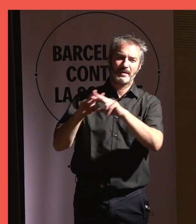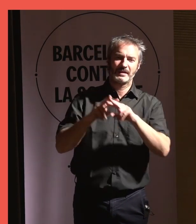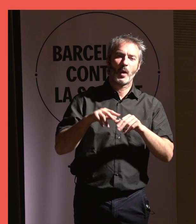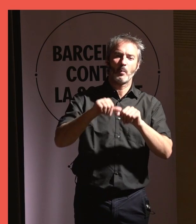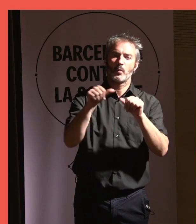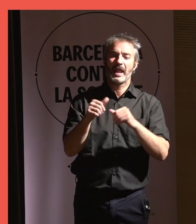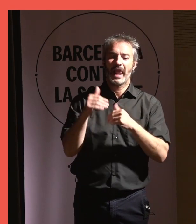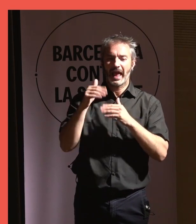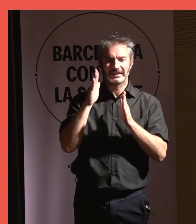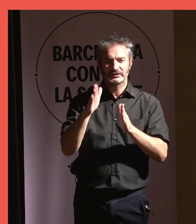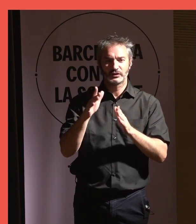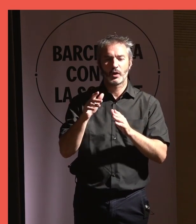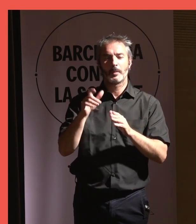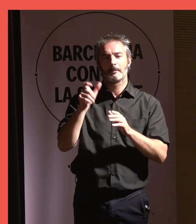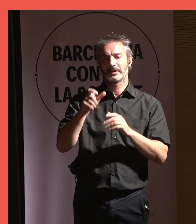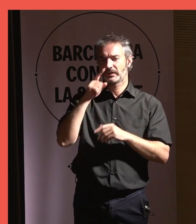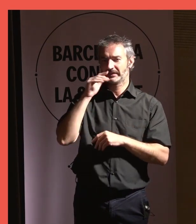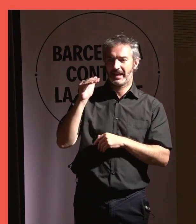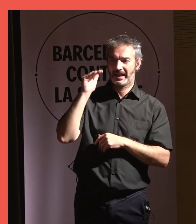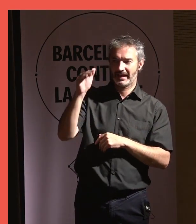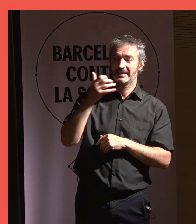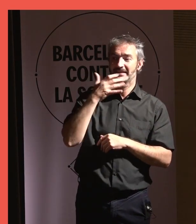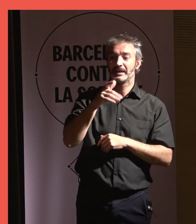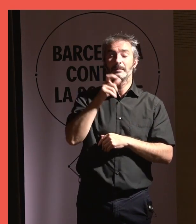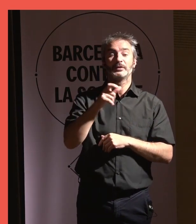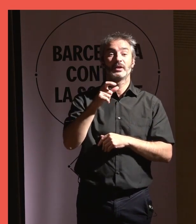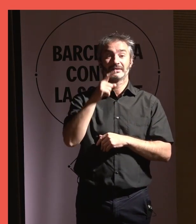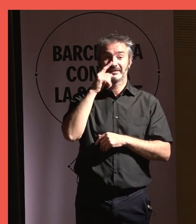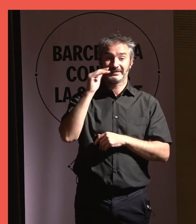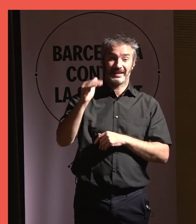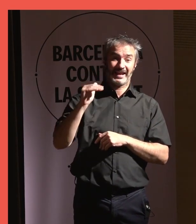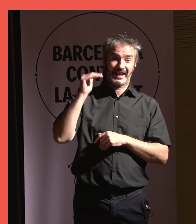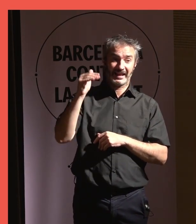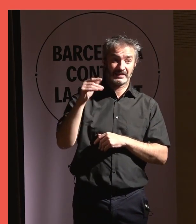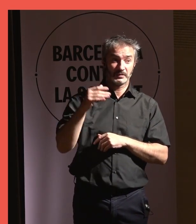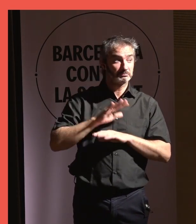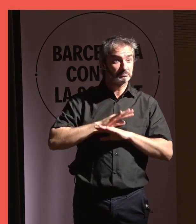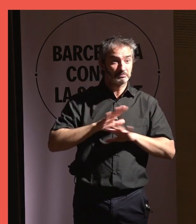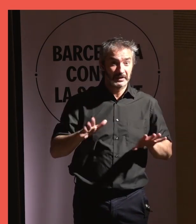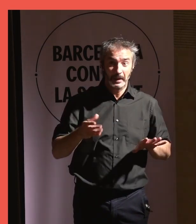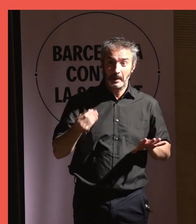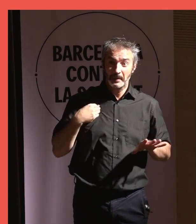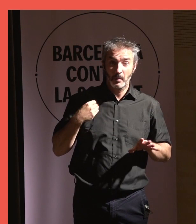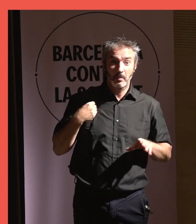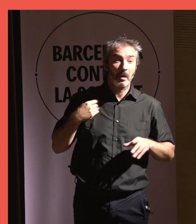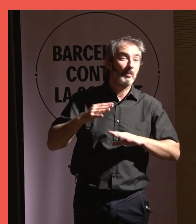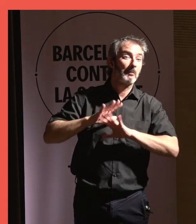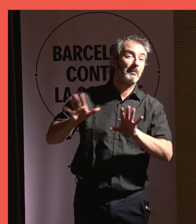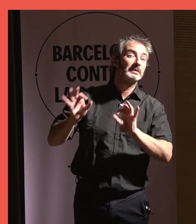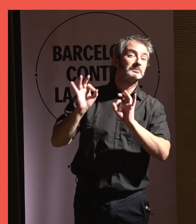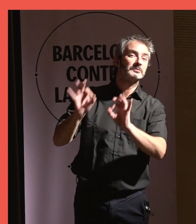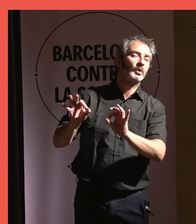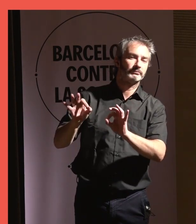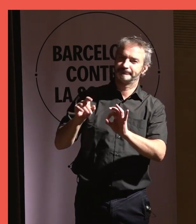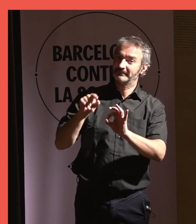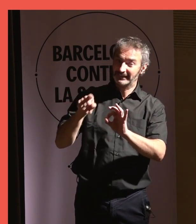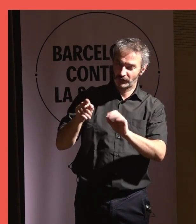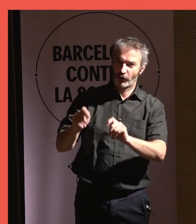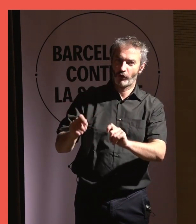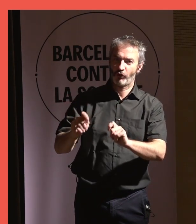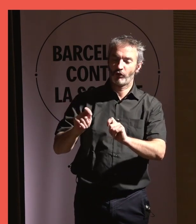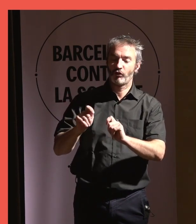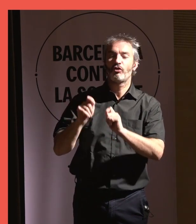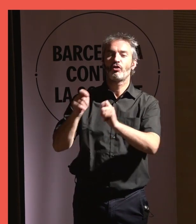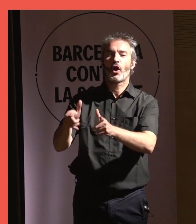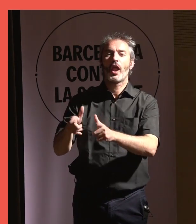'atenció a les persones grans. Si pensem que les persones grans només necessiten sobreviure, això els pot provocar